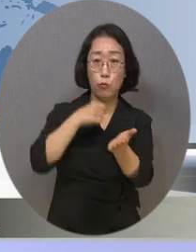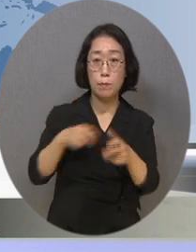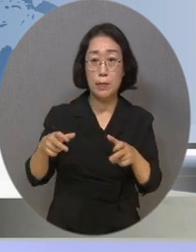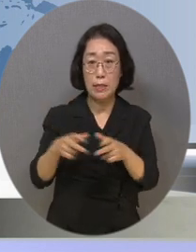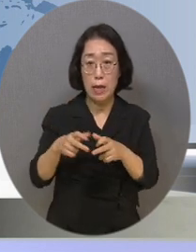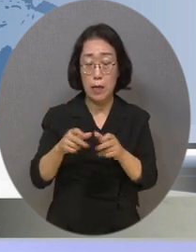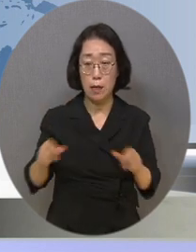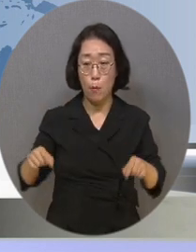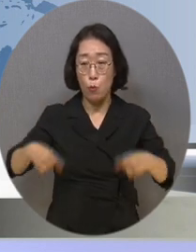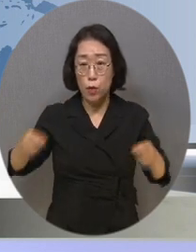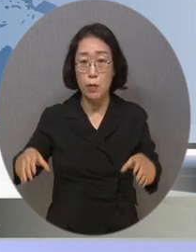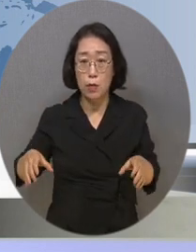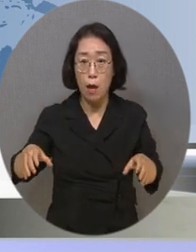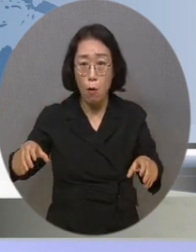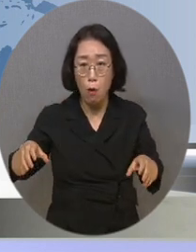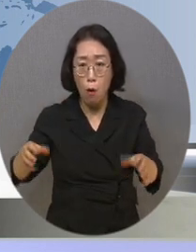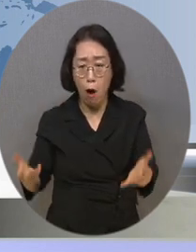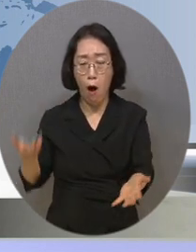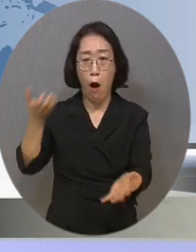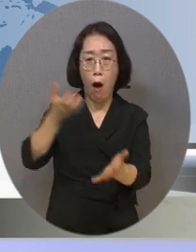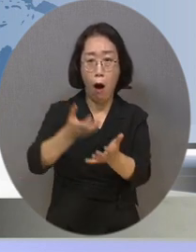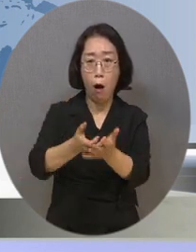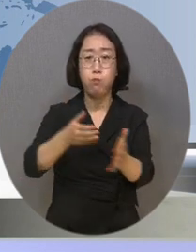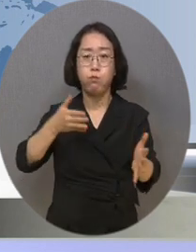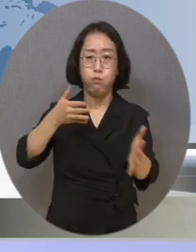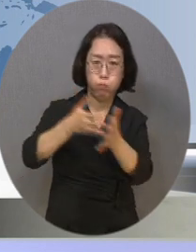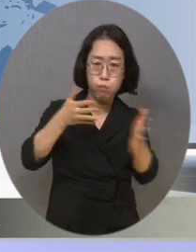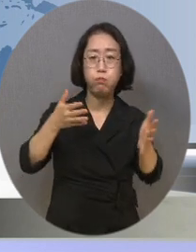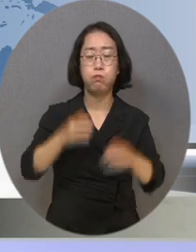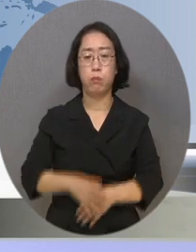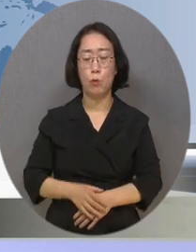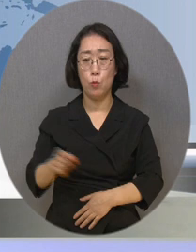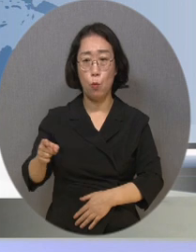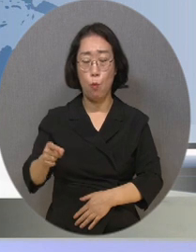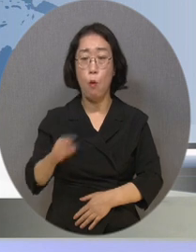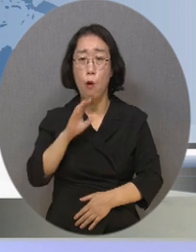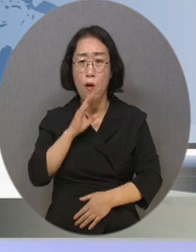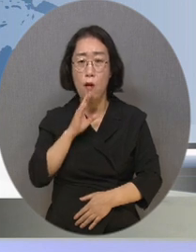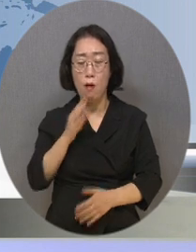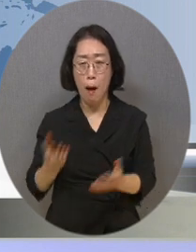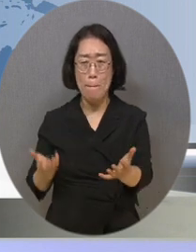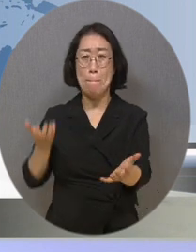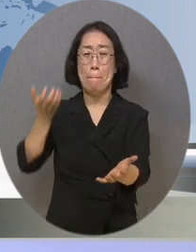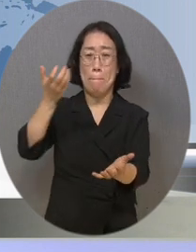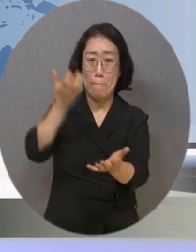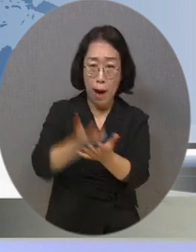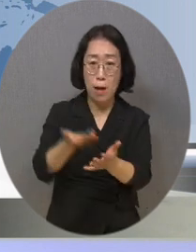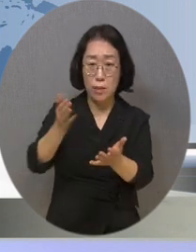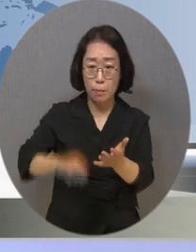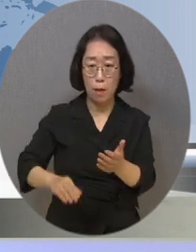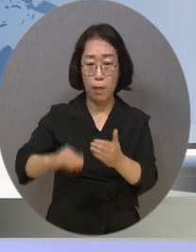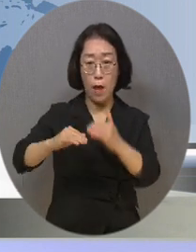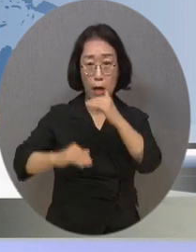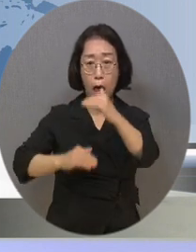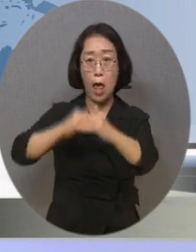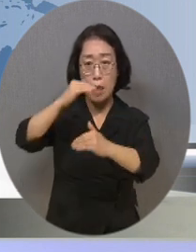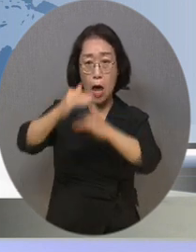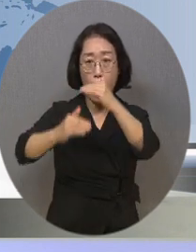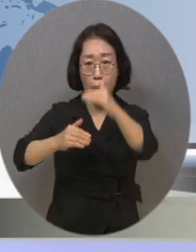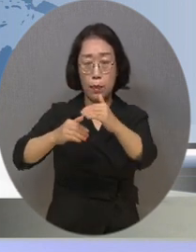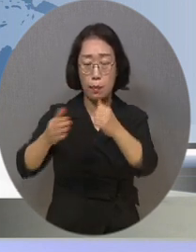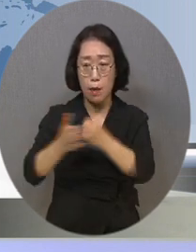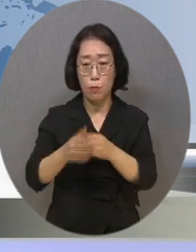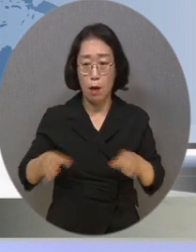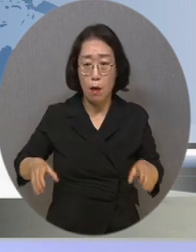휠체어를 이용한다는 이유로 승선을 거부당하고, 여객선에 어렵사리 휠체어를 올렸지만 여객 내 수많은